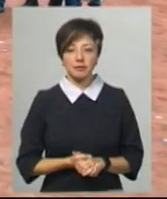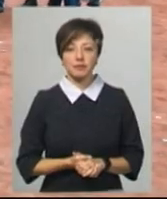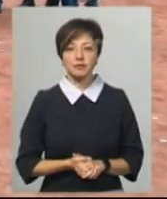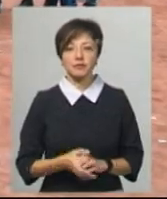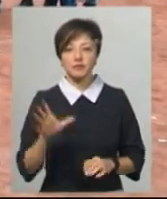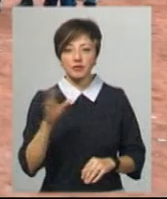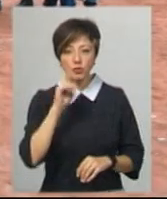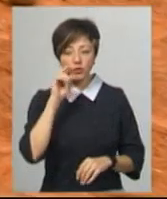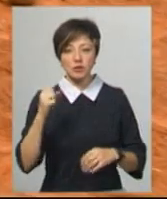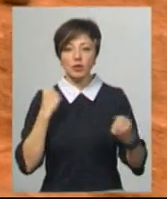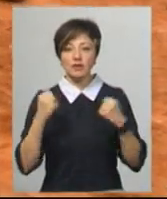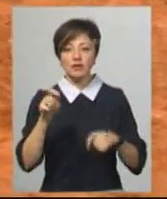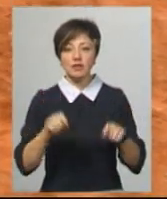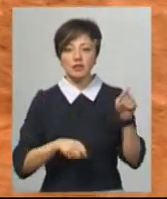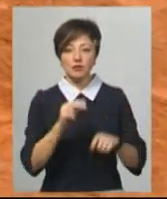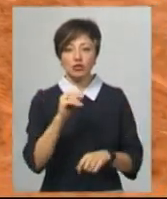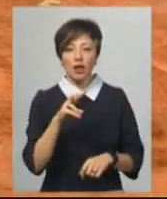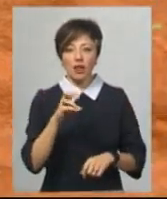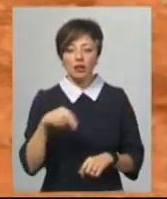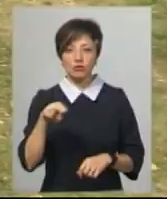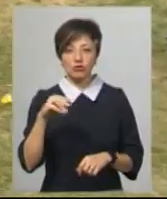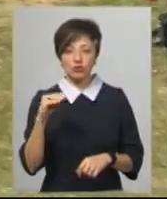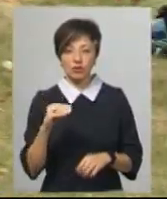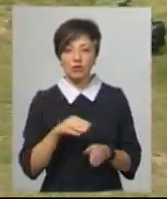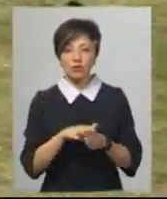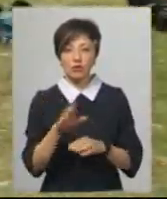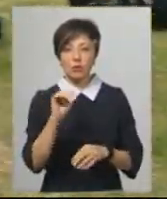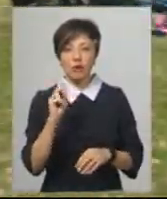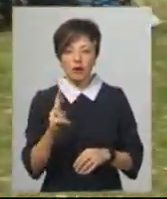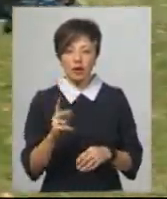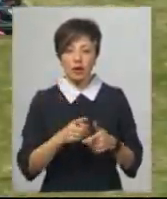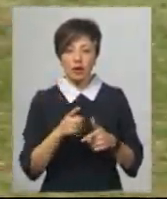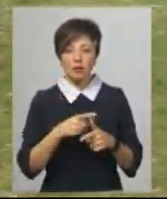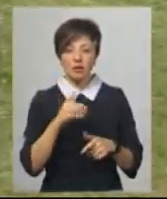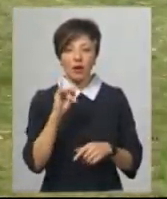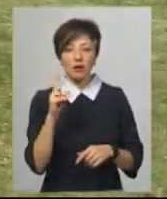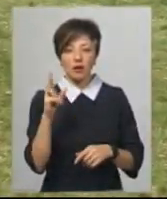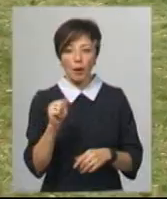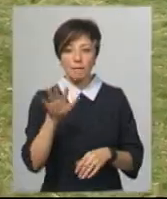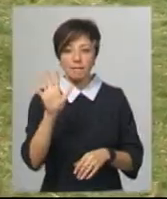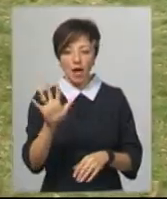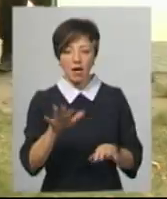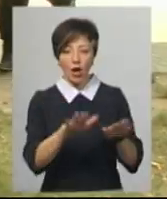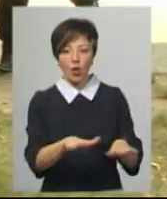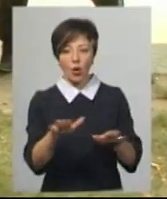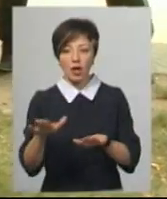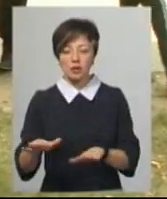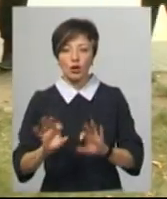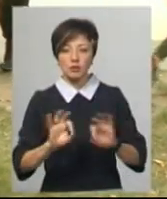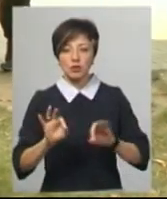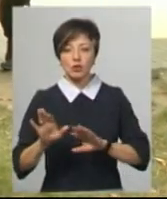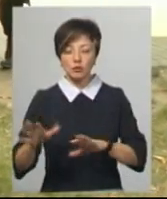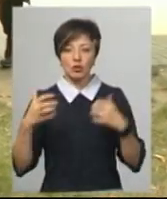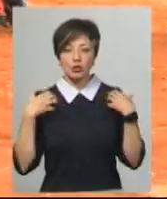Всеукраїнський спортивний фестиваль «Челлендж-фест» відбувся в парку імені Івана Франка. Змагання налічує п'ять локацій, розповідає заступник начальника